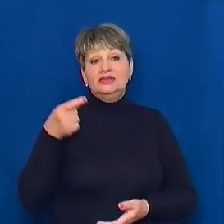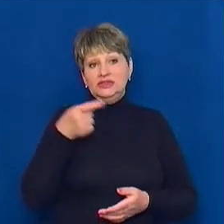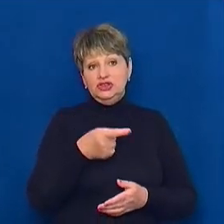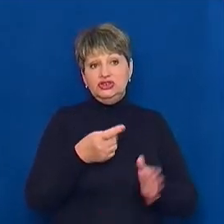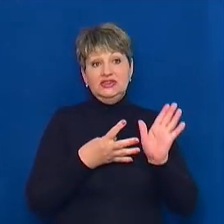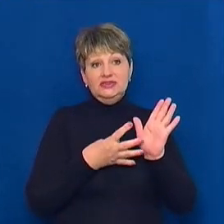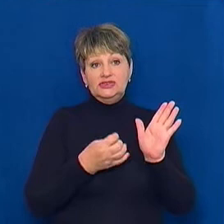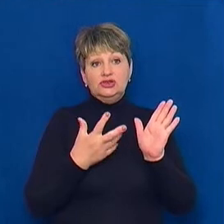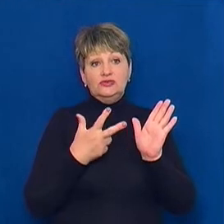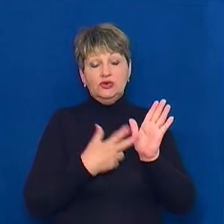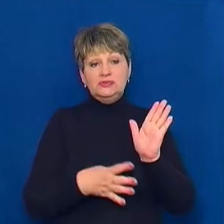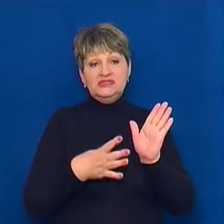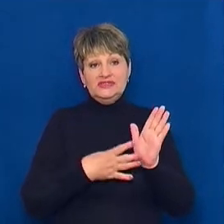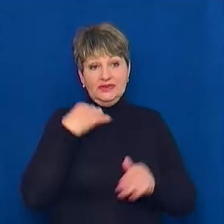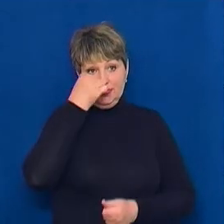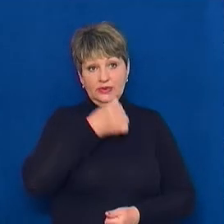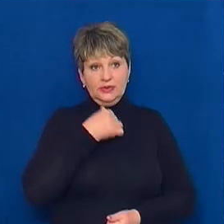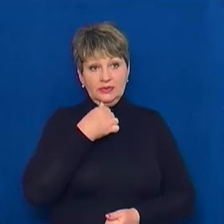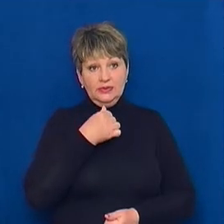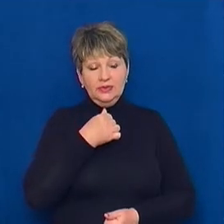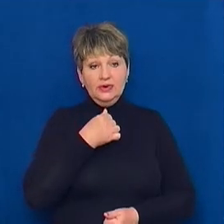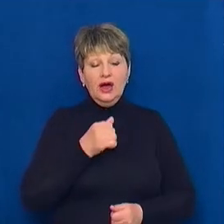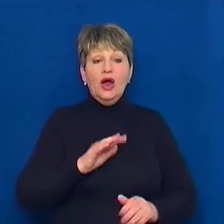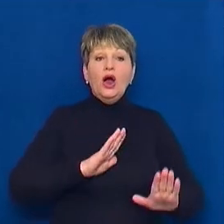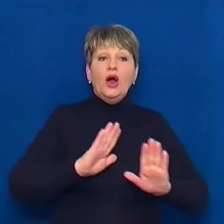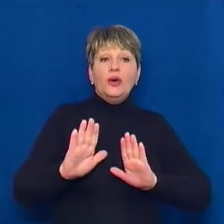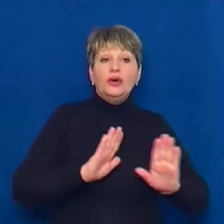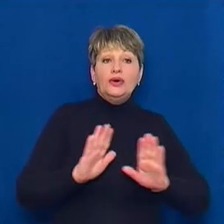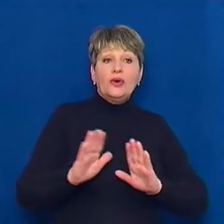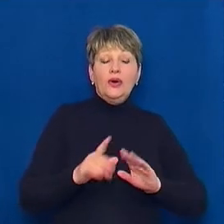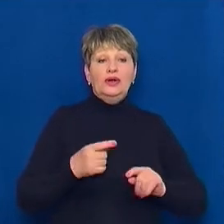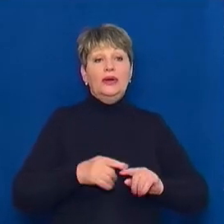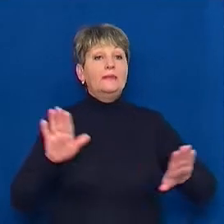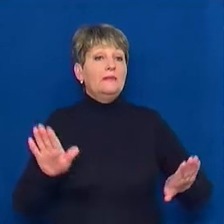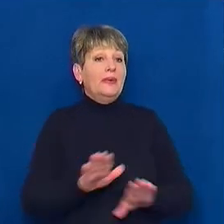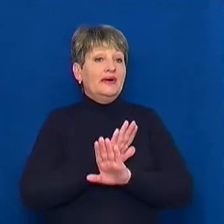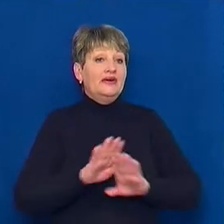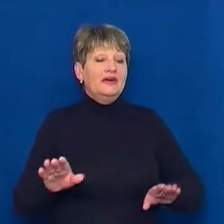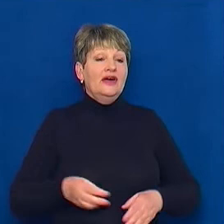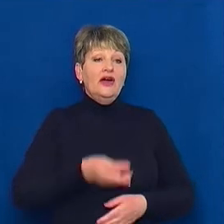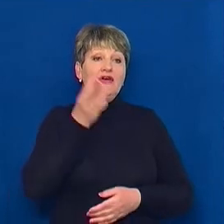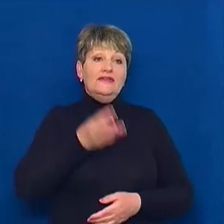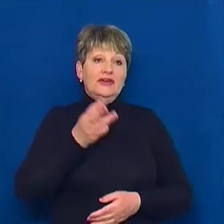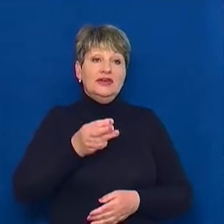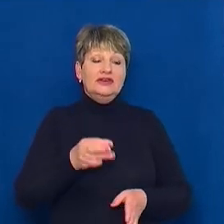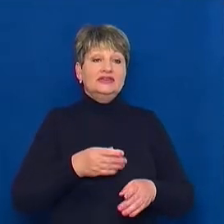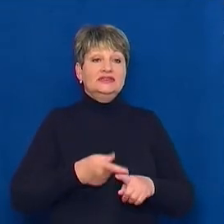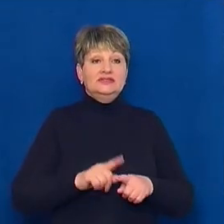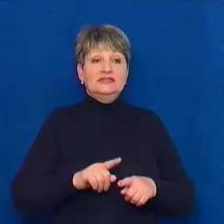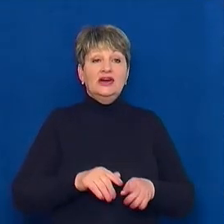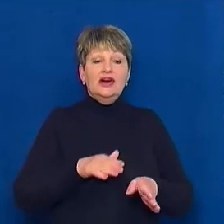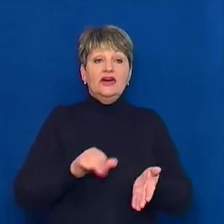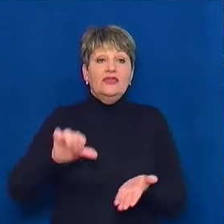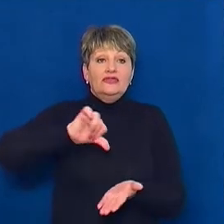році. Роль оперної співачки Соломії Крушельницької у відеоролику зіграла завідувачка науково